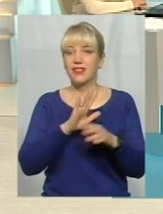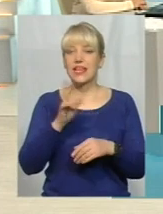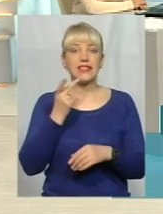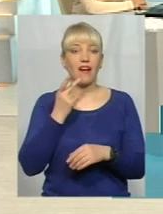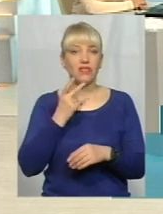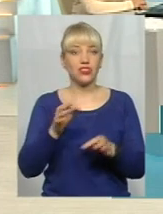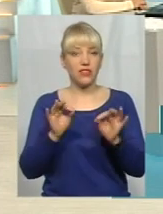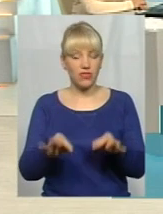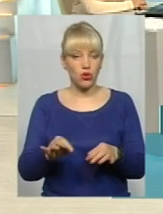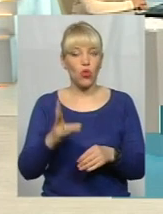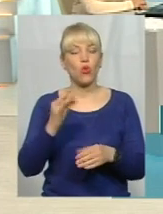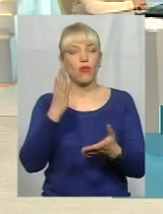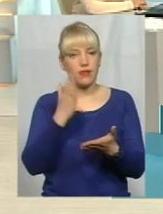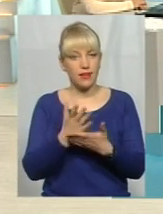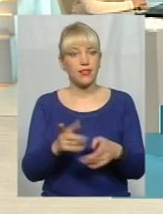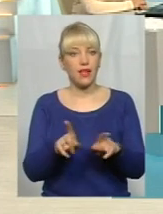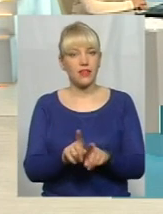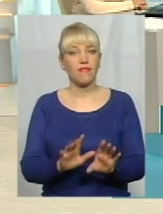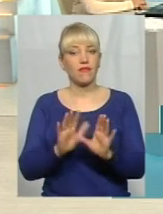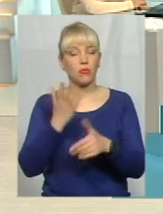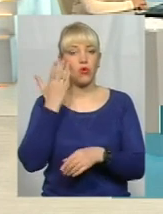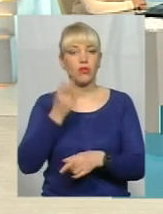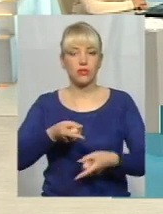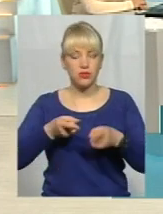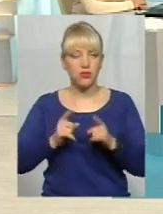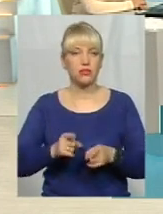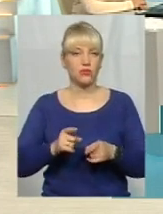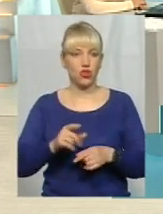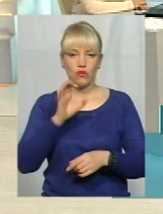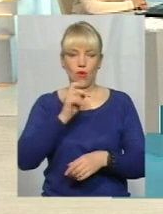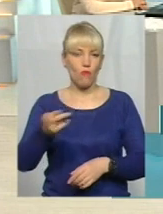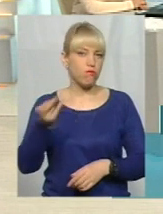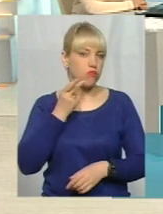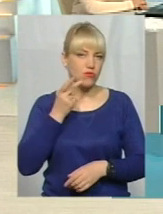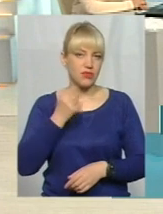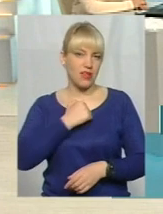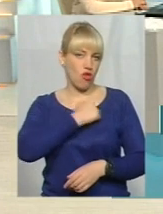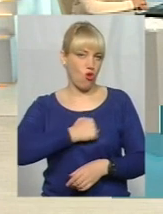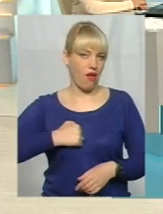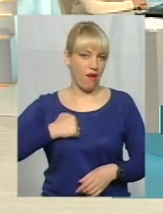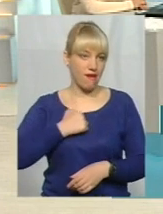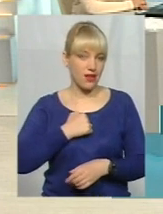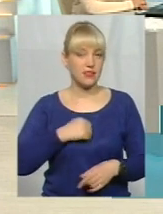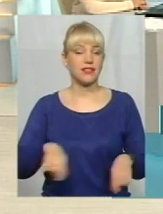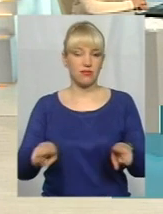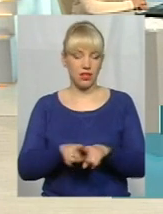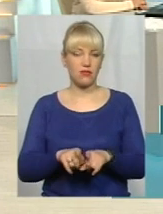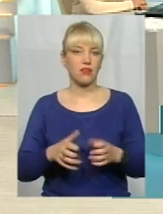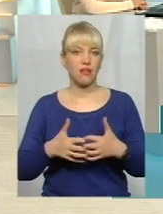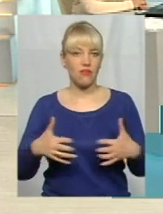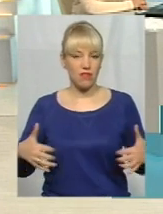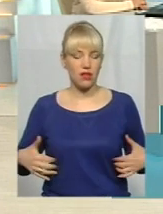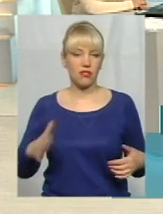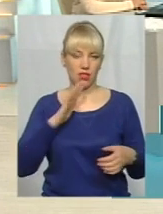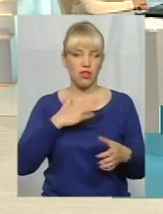деякі такі випадки, коли дійсно собака постійно оказыває агресію, Таких тварин наша бригада